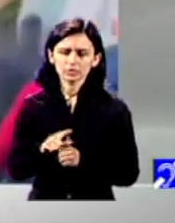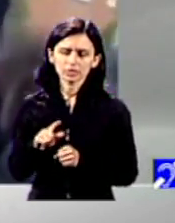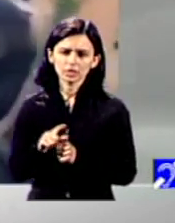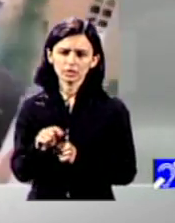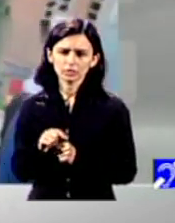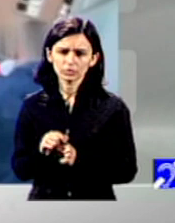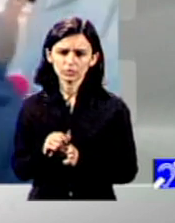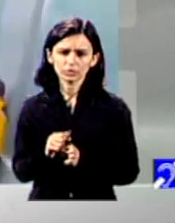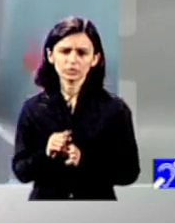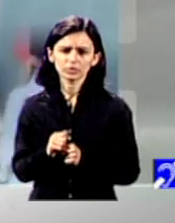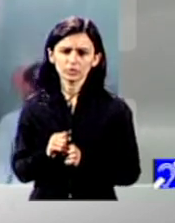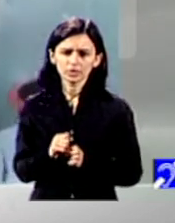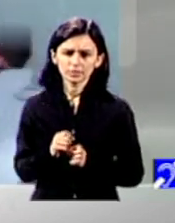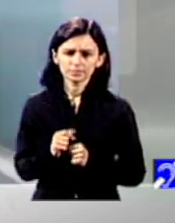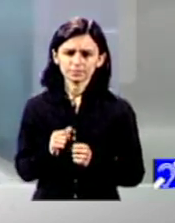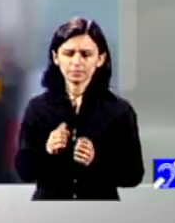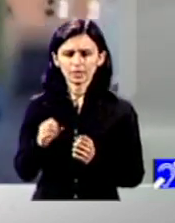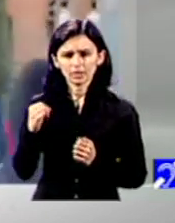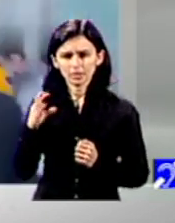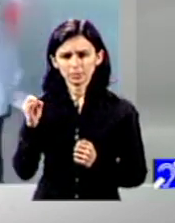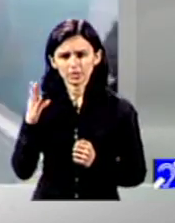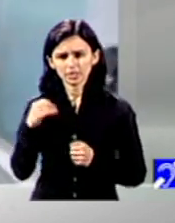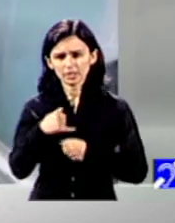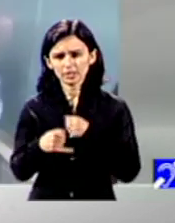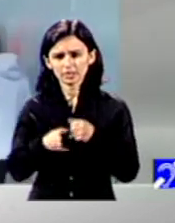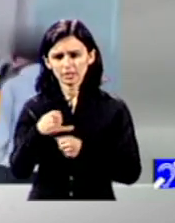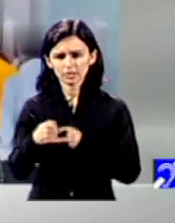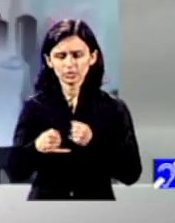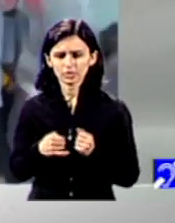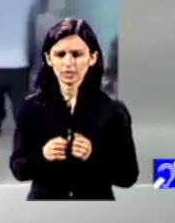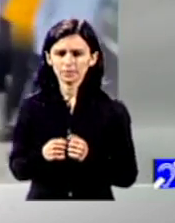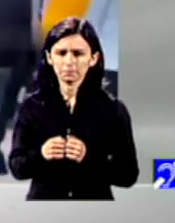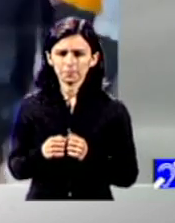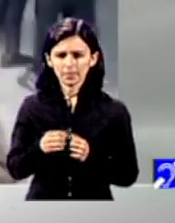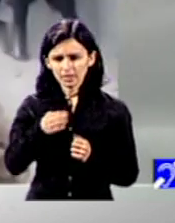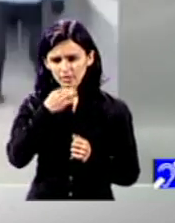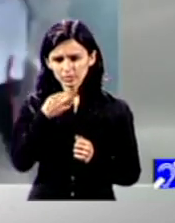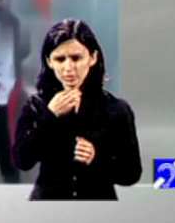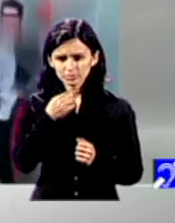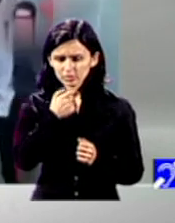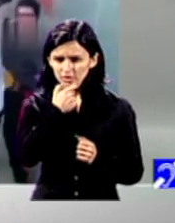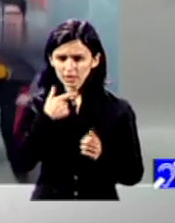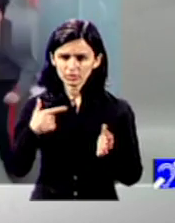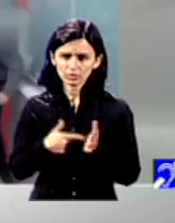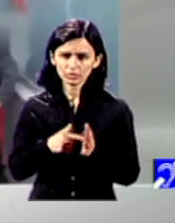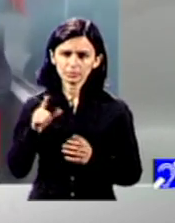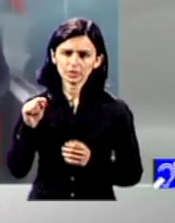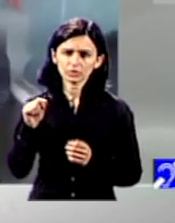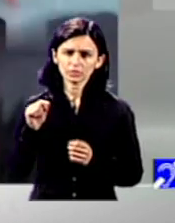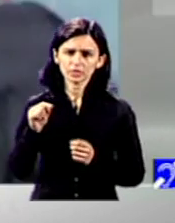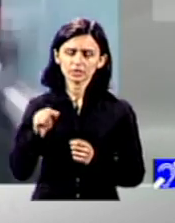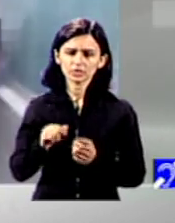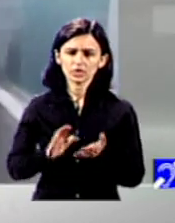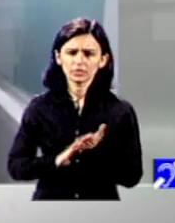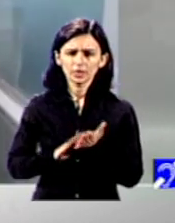politica internațională a subliniat până și în 2020 când ar fi avut multe altele de lucru faptul că